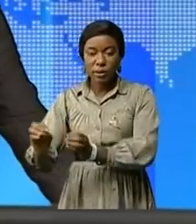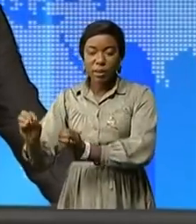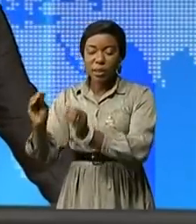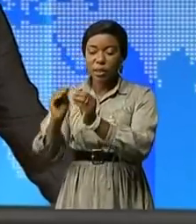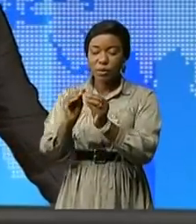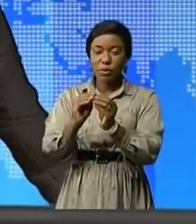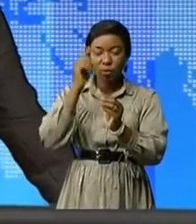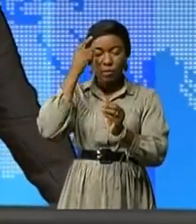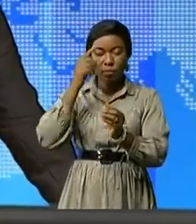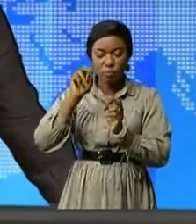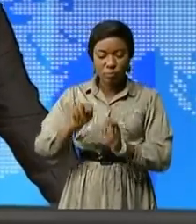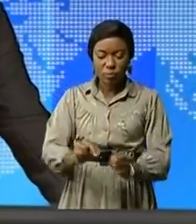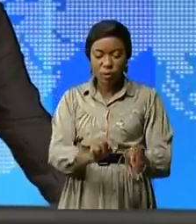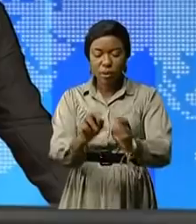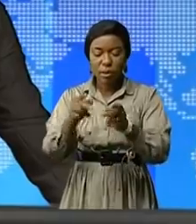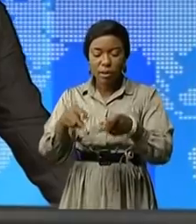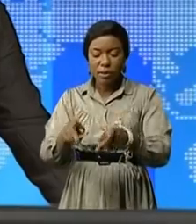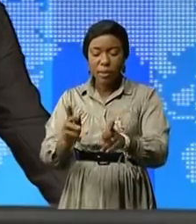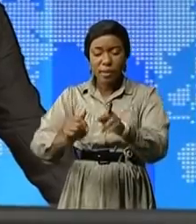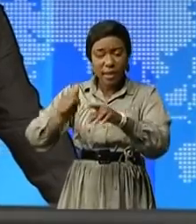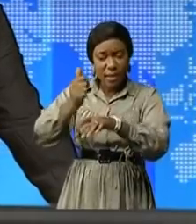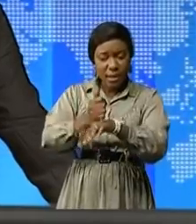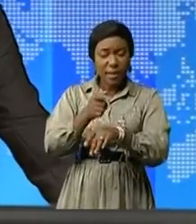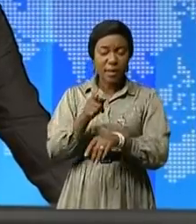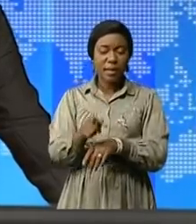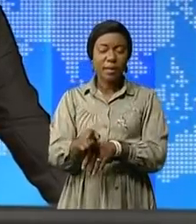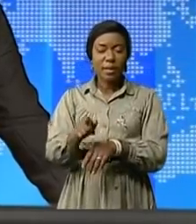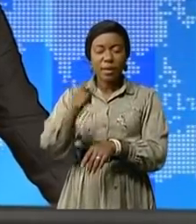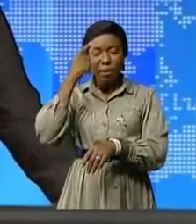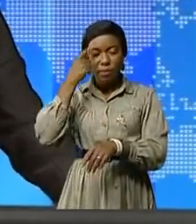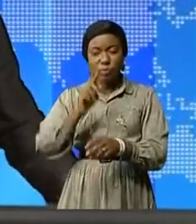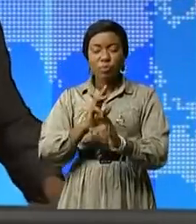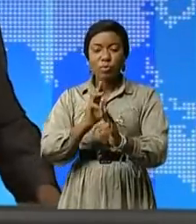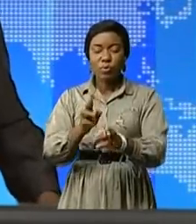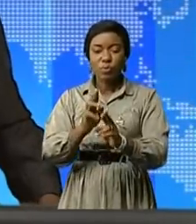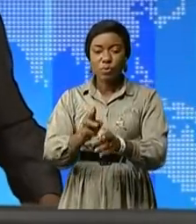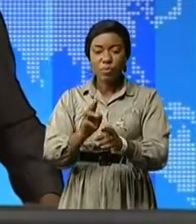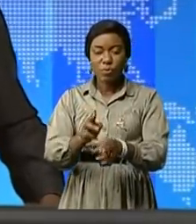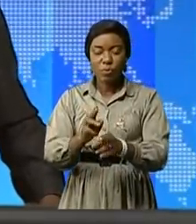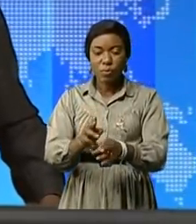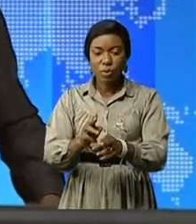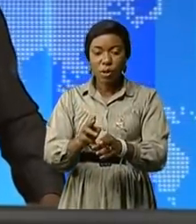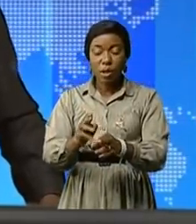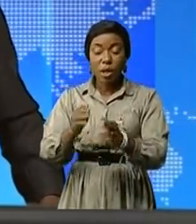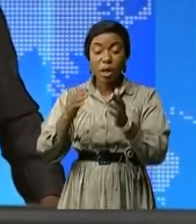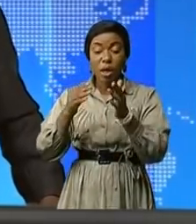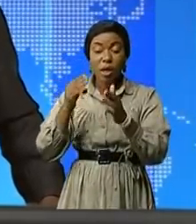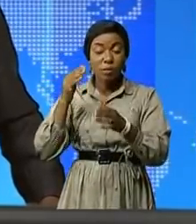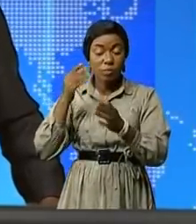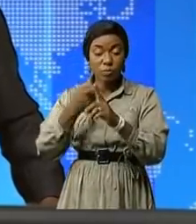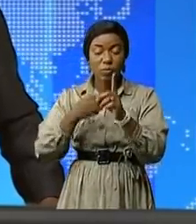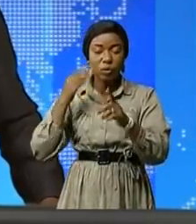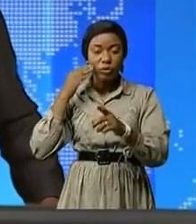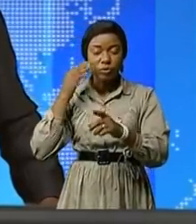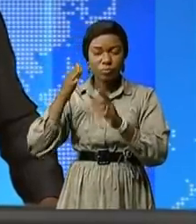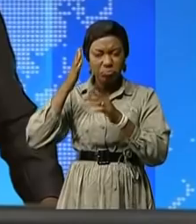-SIDA. Cet atelier a permis aux participants de faire la restitution des nouvelles stratégies adoptées en juin dernier dans la ville de New